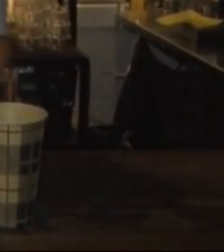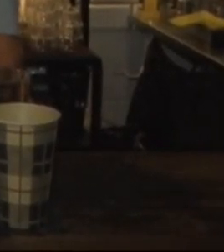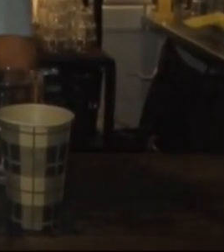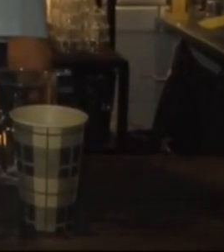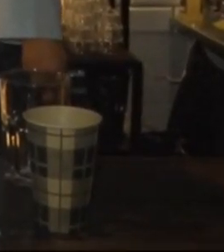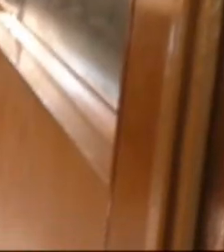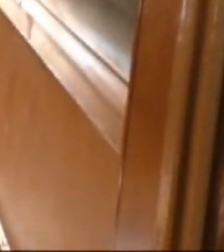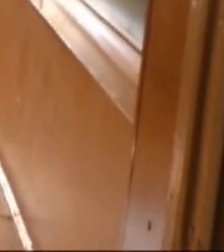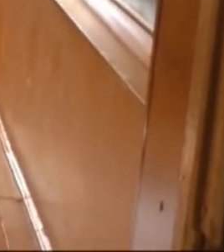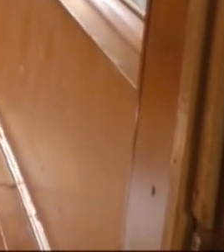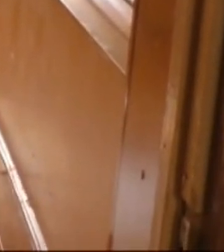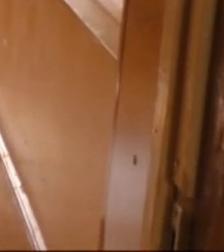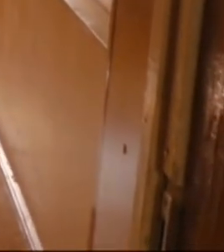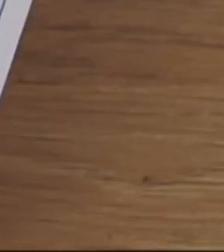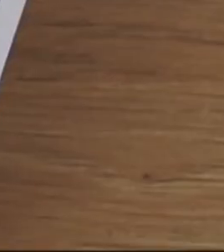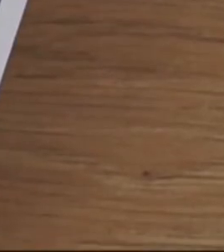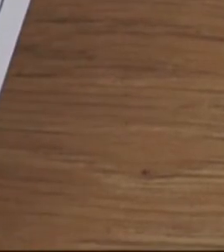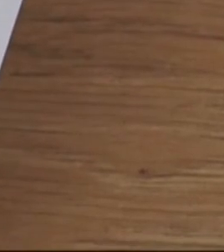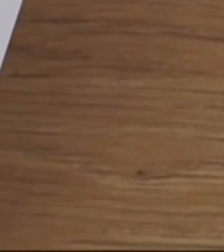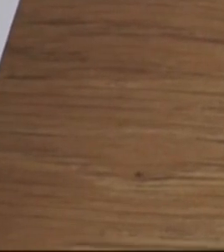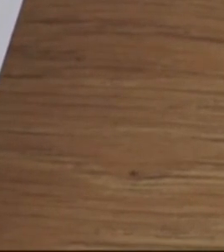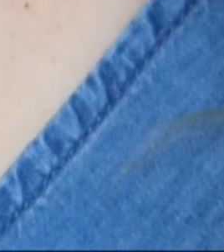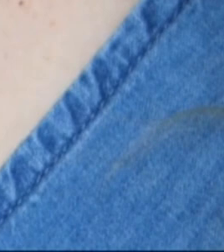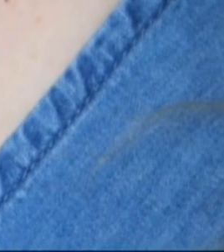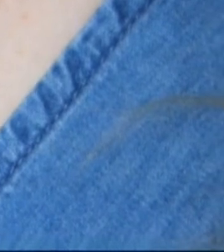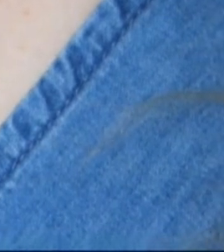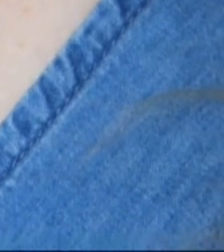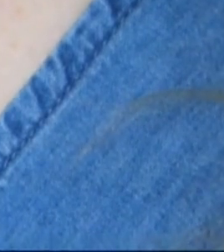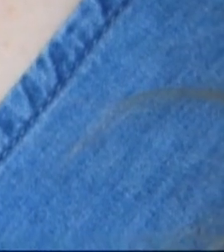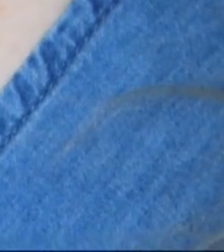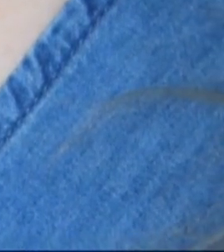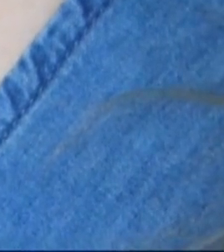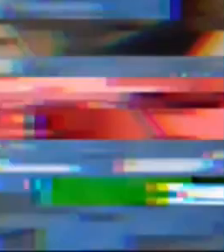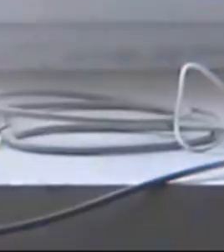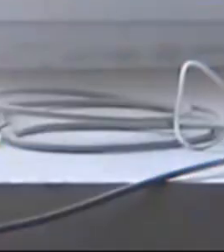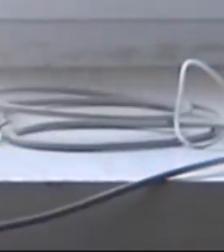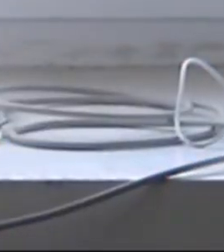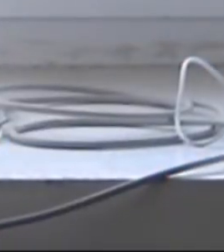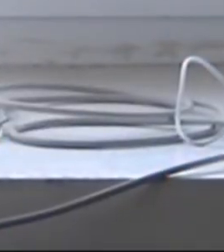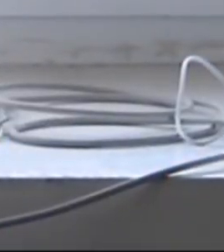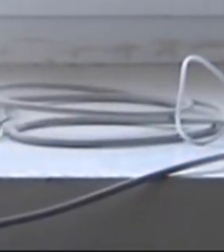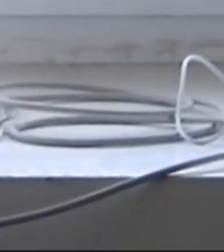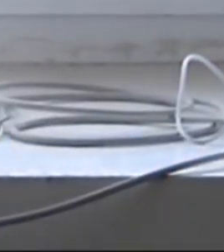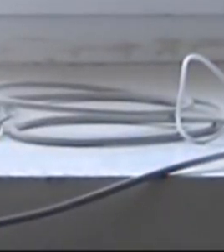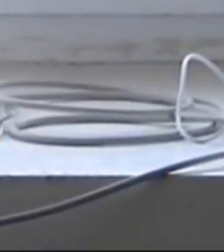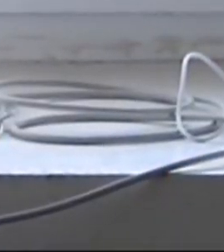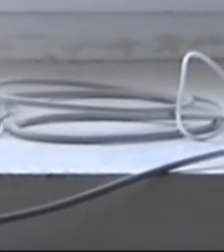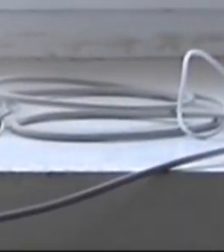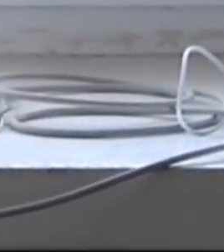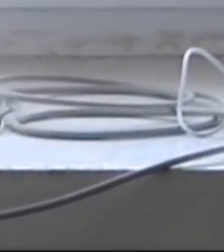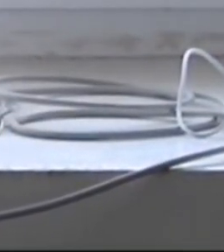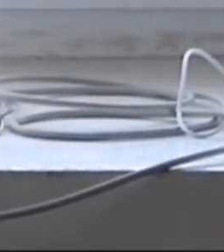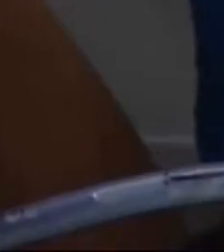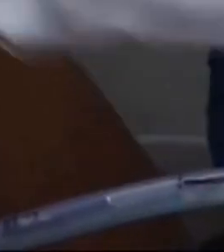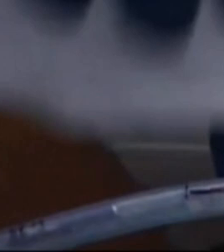адаптовуватись. Дистанційне навчання, ковідні сертифікати та вакцинація – напротивагу переповненим лікарням і десяткам